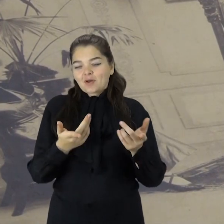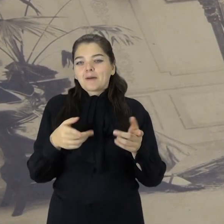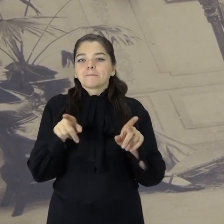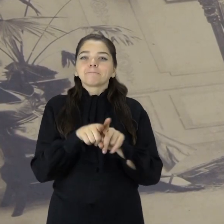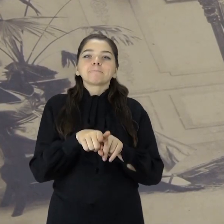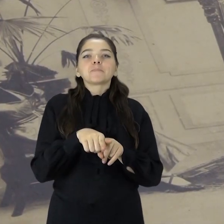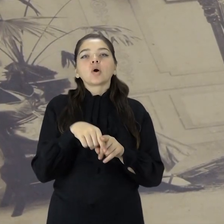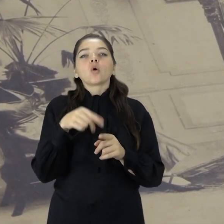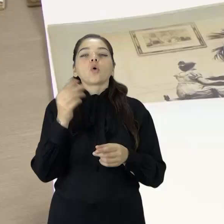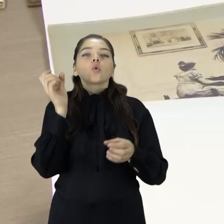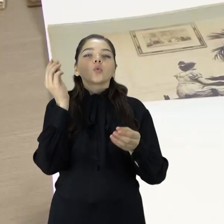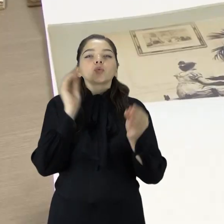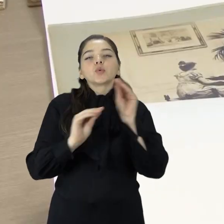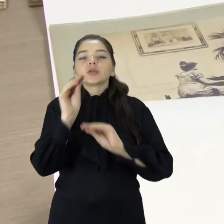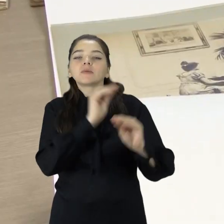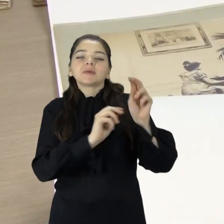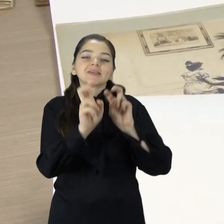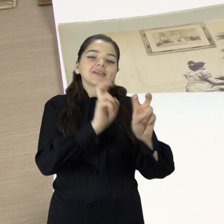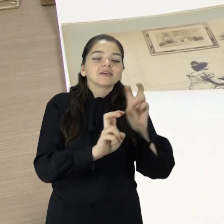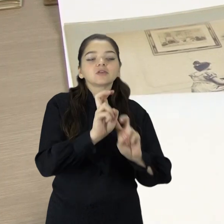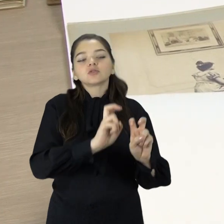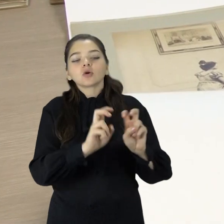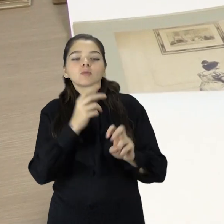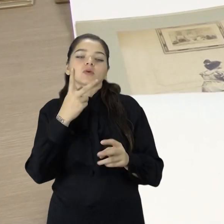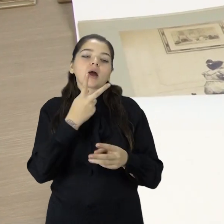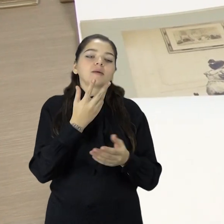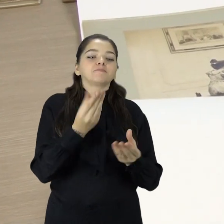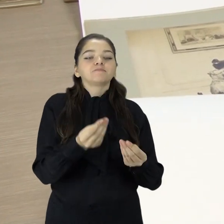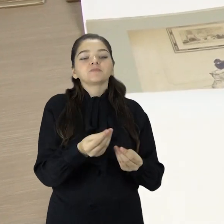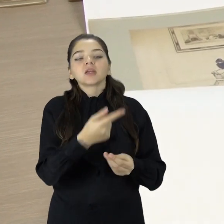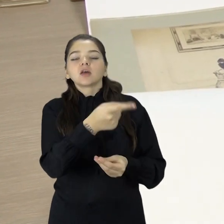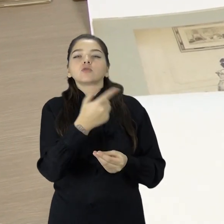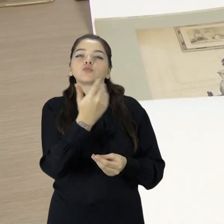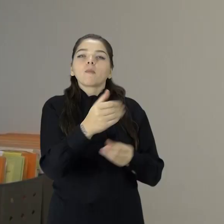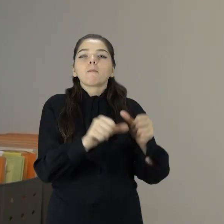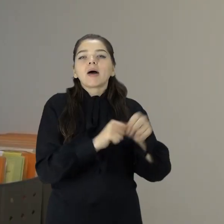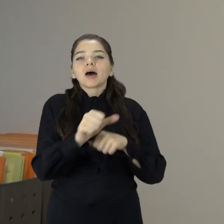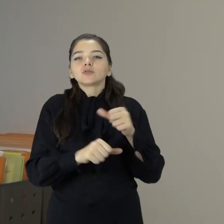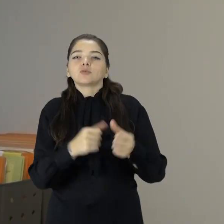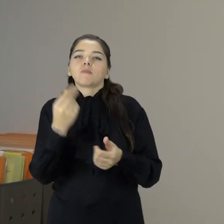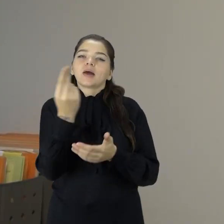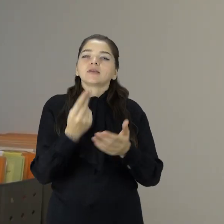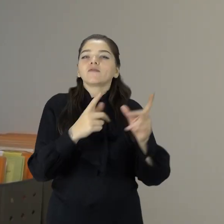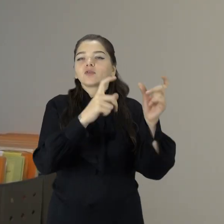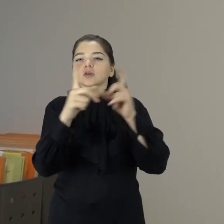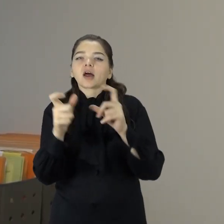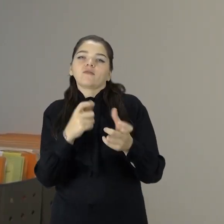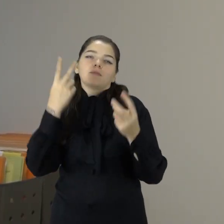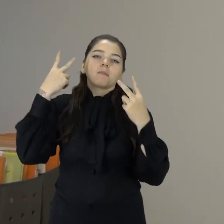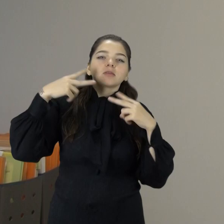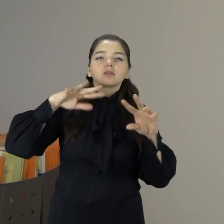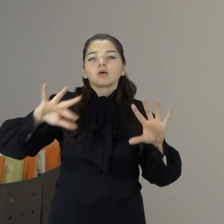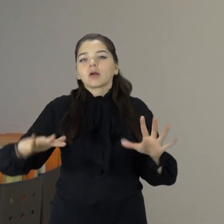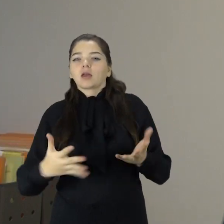fotografijos, jau grafo kūrybiniai ieškojimai, kurie atitinka to meto meninės fotografijos, namadas